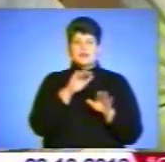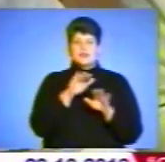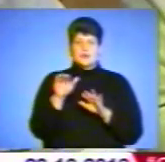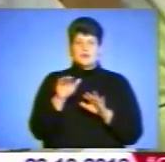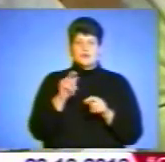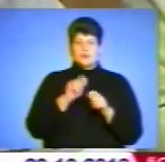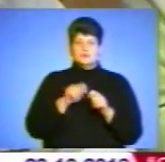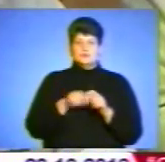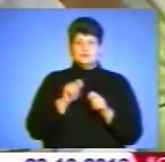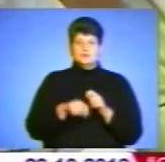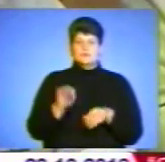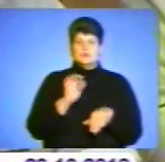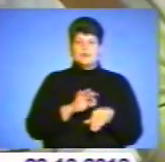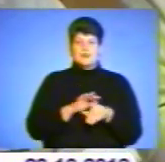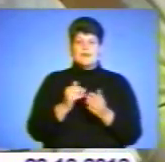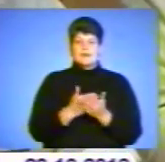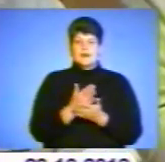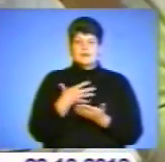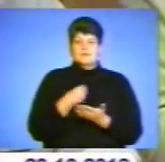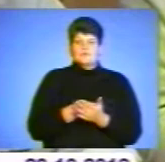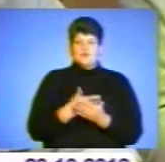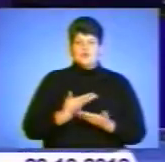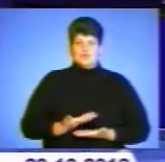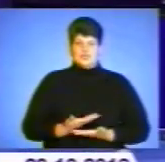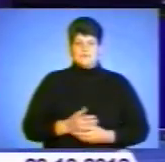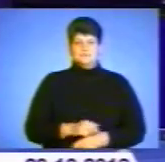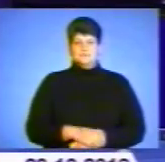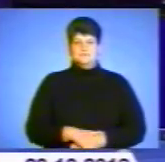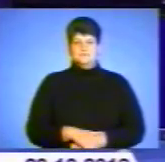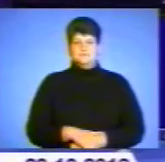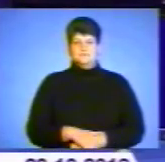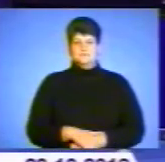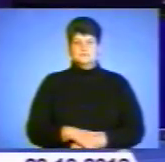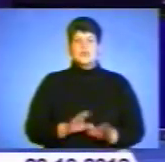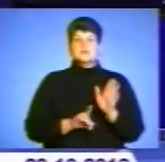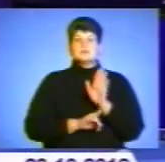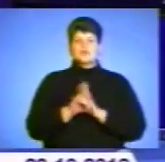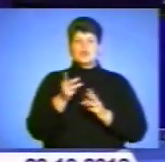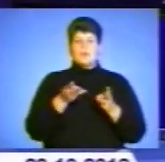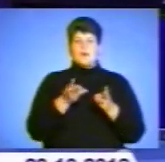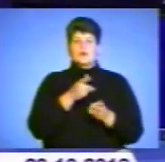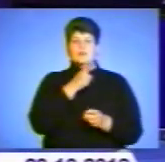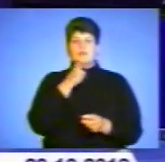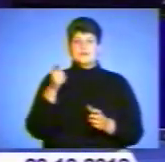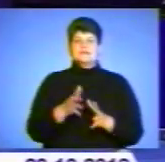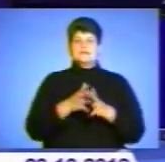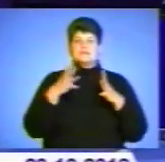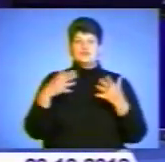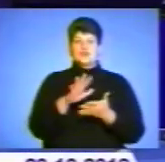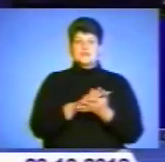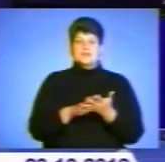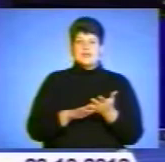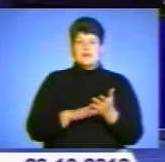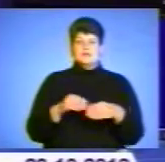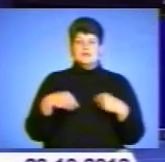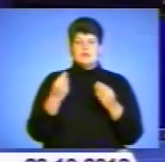над захворюванням і якість власного життя. З початку опалювального сезону побільшало заяв від громадян на